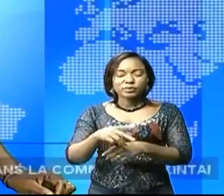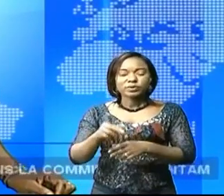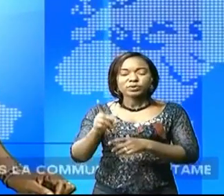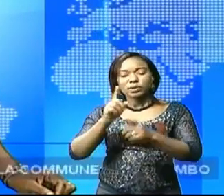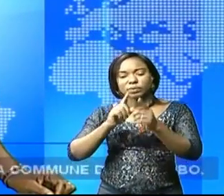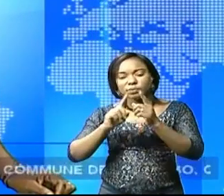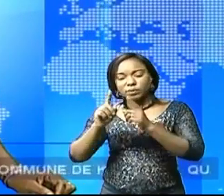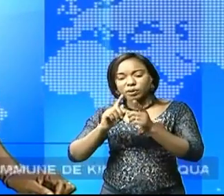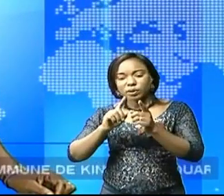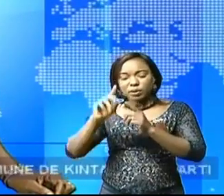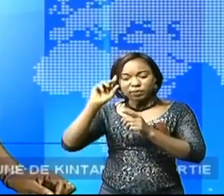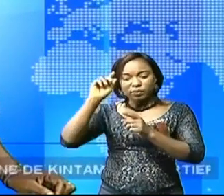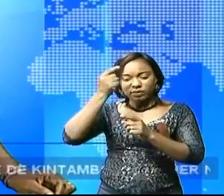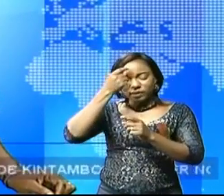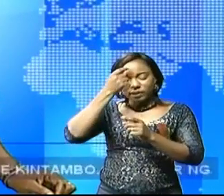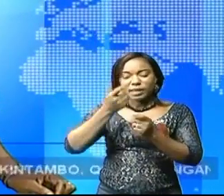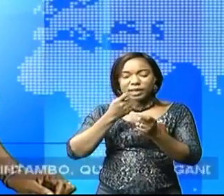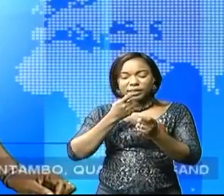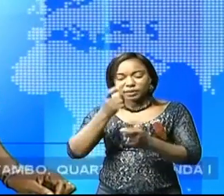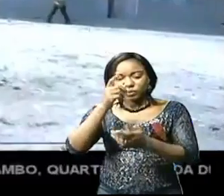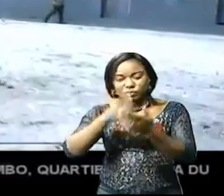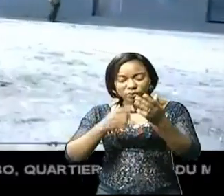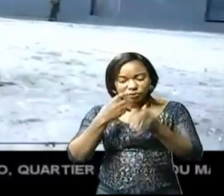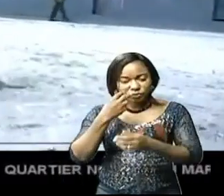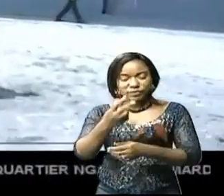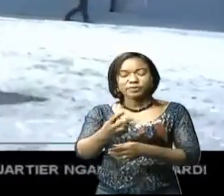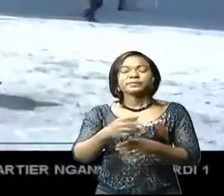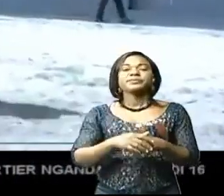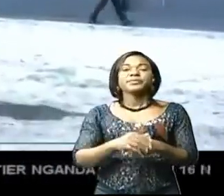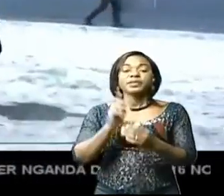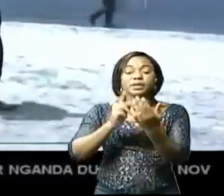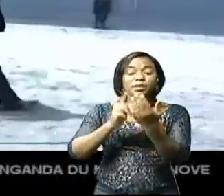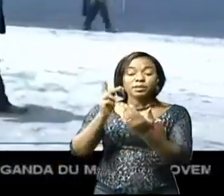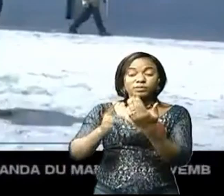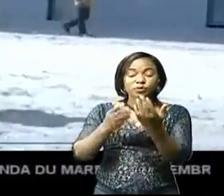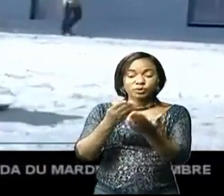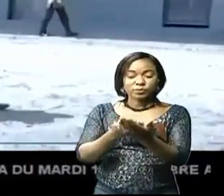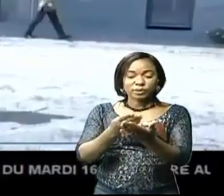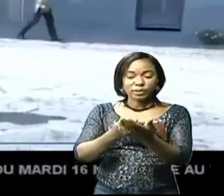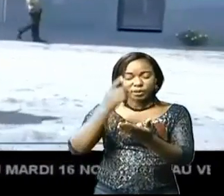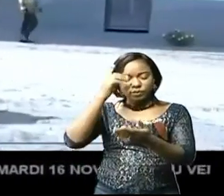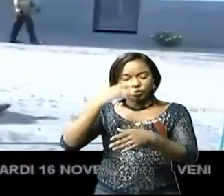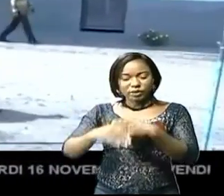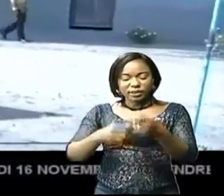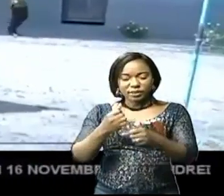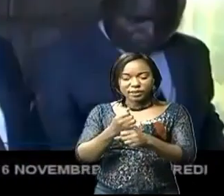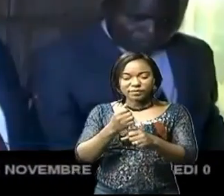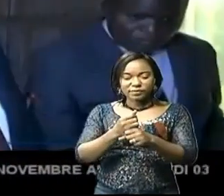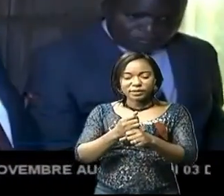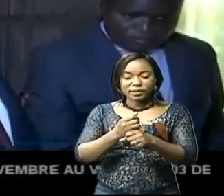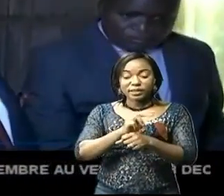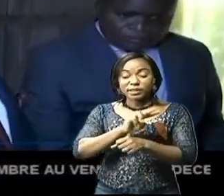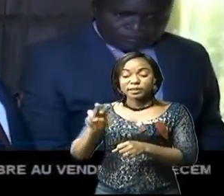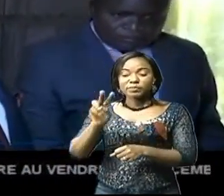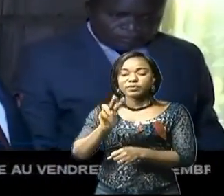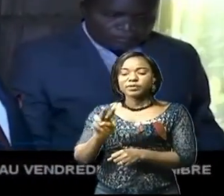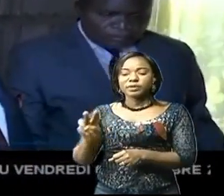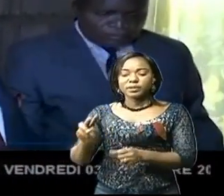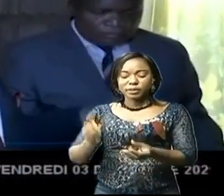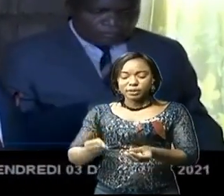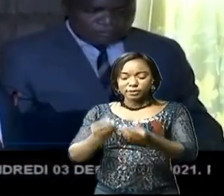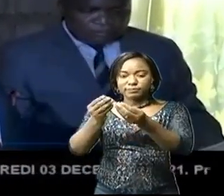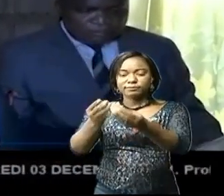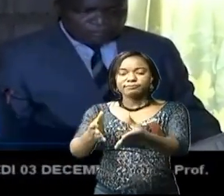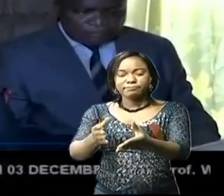dans ces condensés de grâce, Maosso. Le projet du budget pour l'exercice 2022 déposé à l'assemblée provinciale